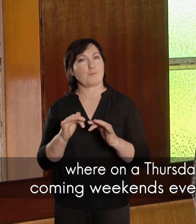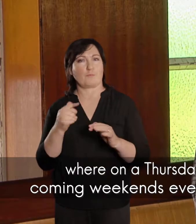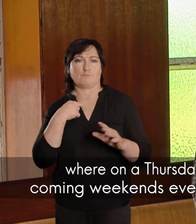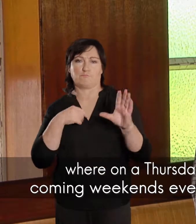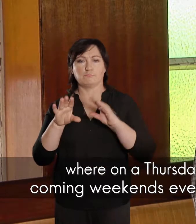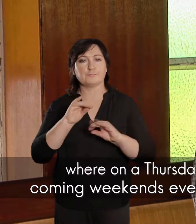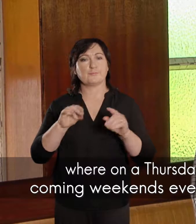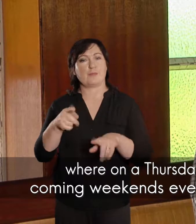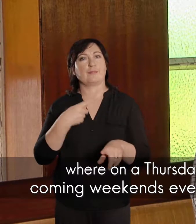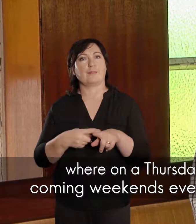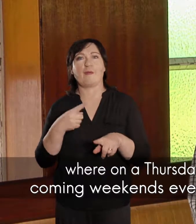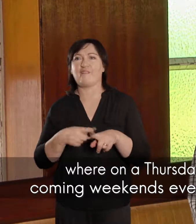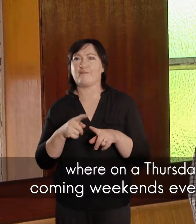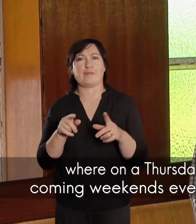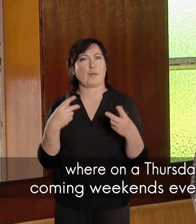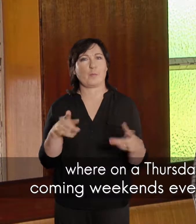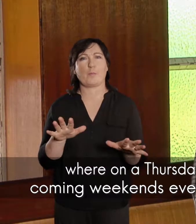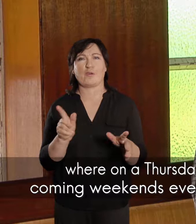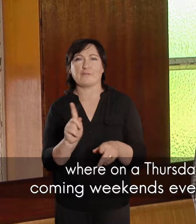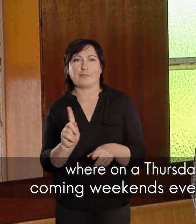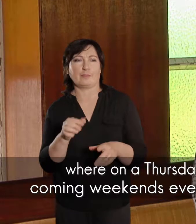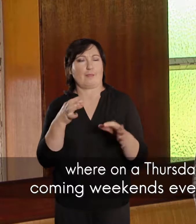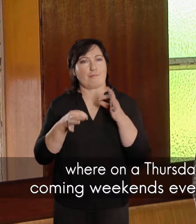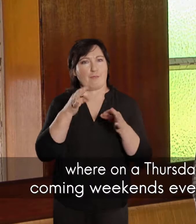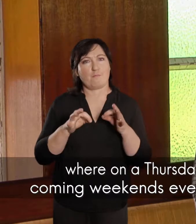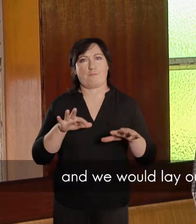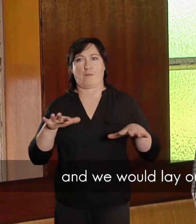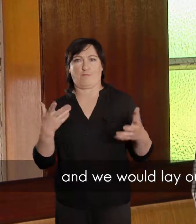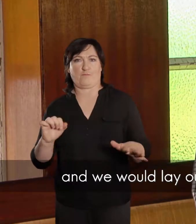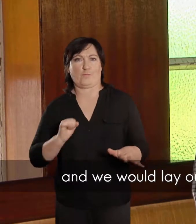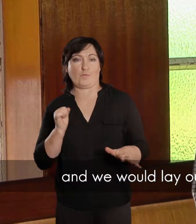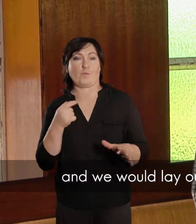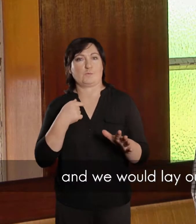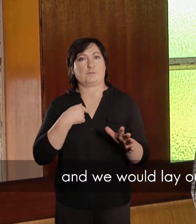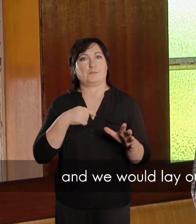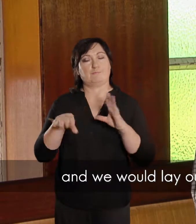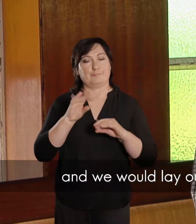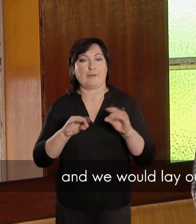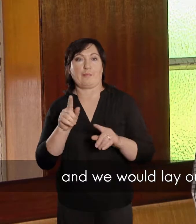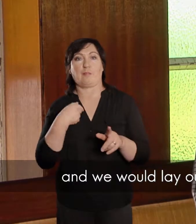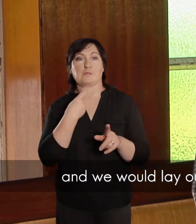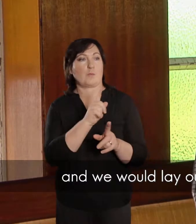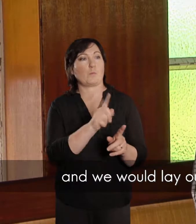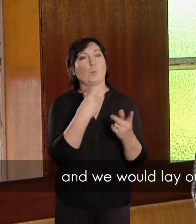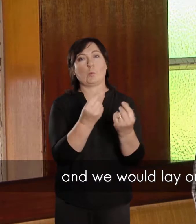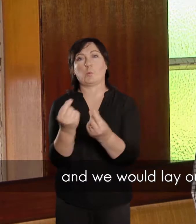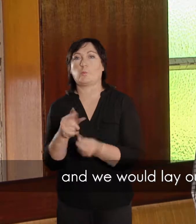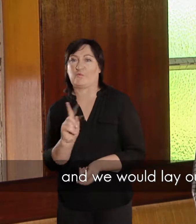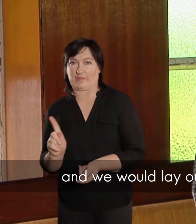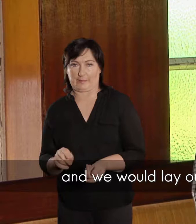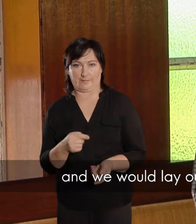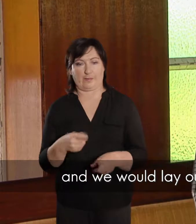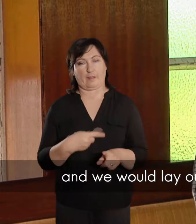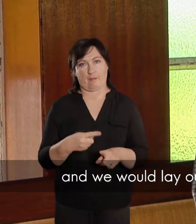naweekse bedrijvigede, het sy nou trouwe, en of het nou nachtmaldienste is, waar ons dit nou bespreek, en mekaar sy plichte uitspel,